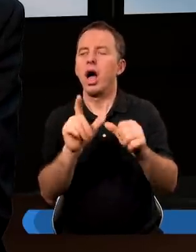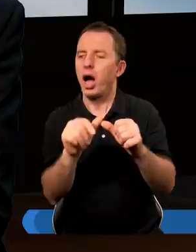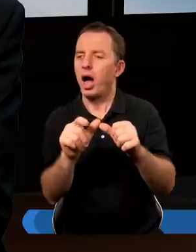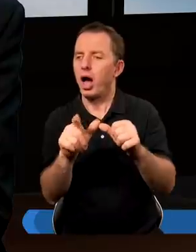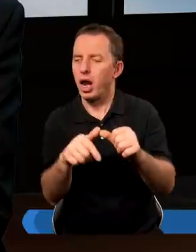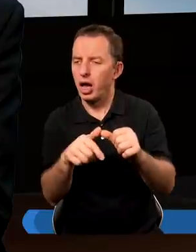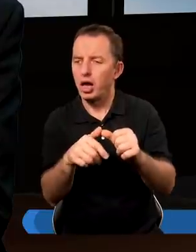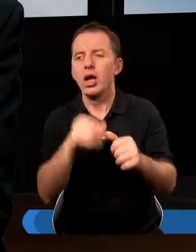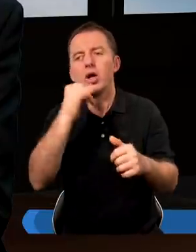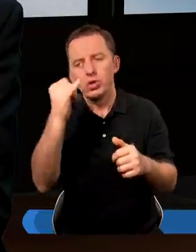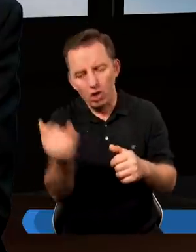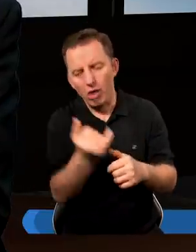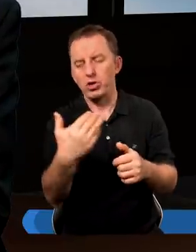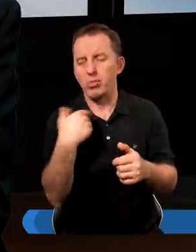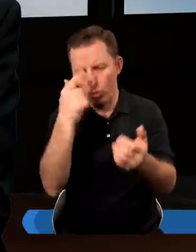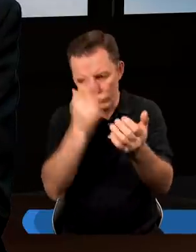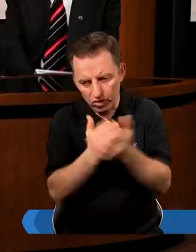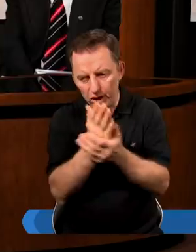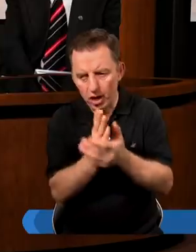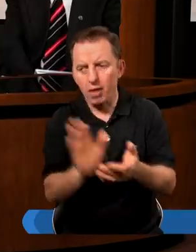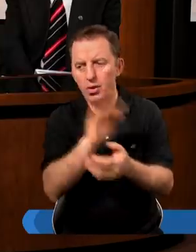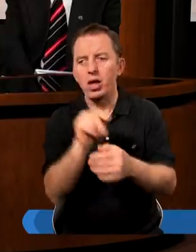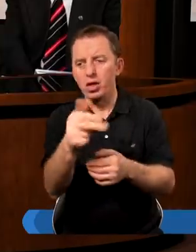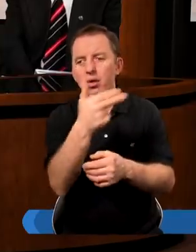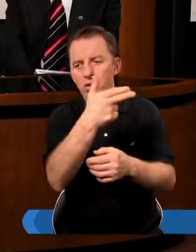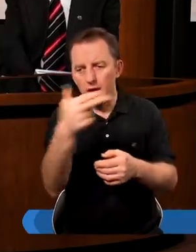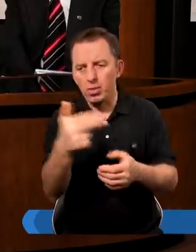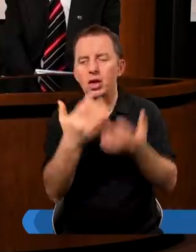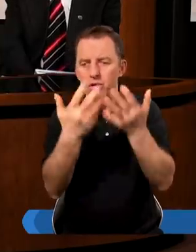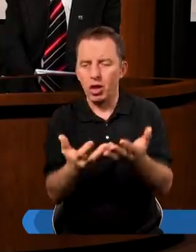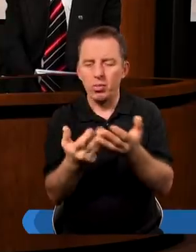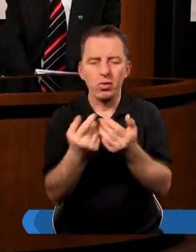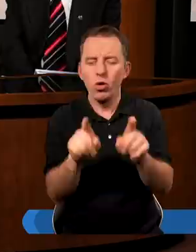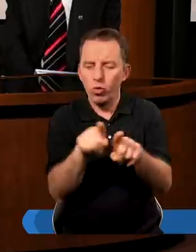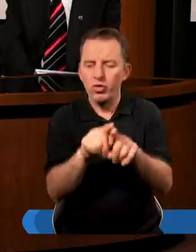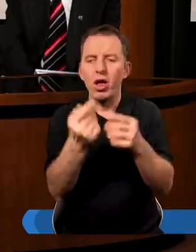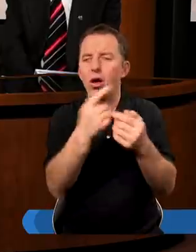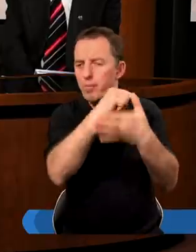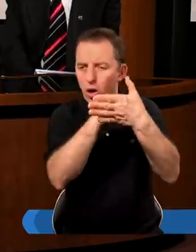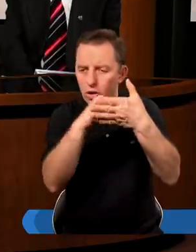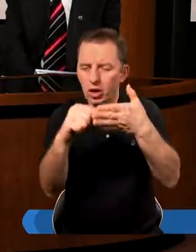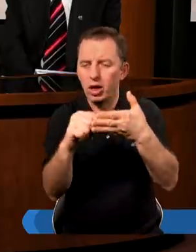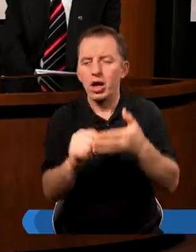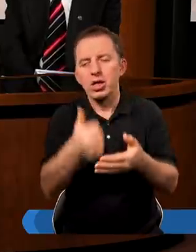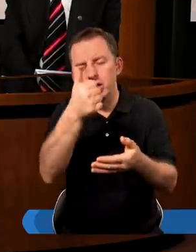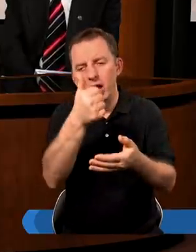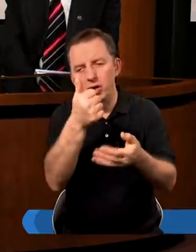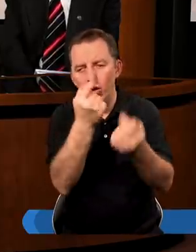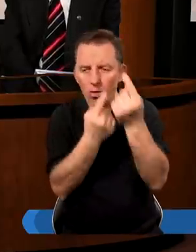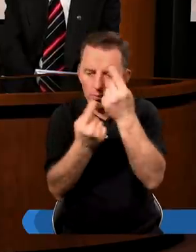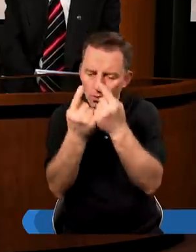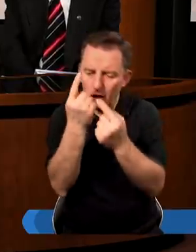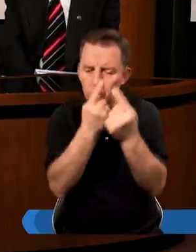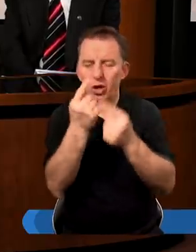ale zawsze był wierny Bogu. W tym temacie chciałbym również podkreślić jeszcze taką jedną